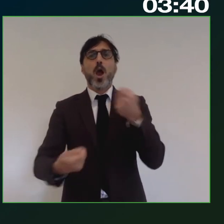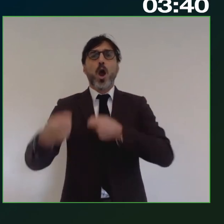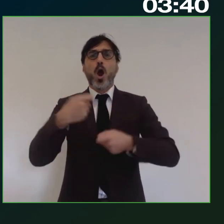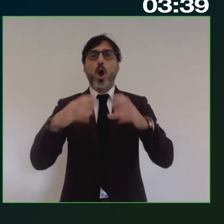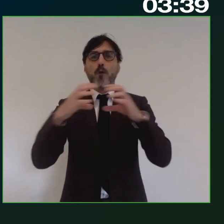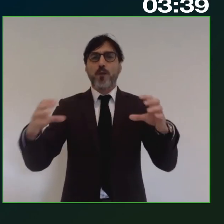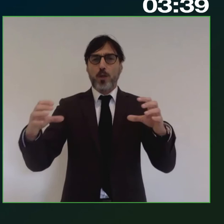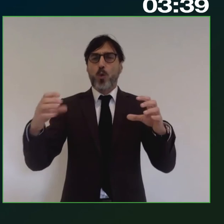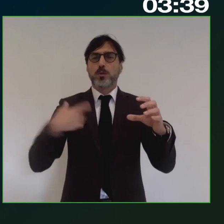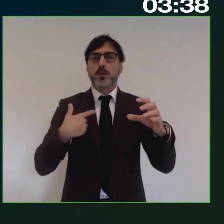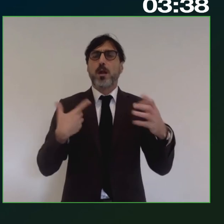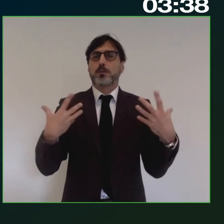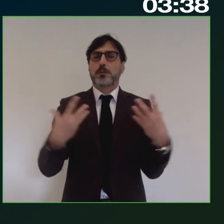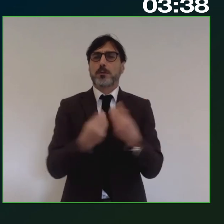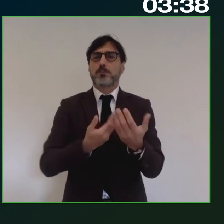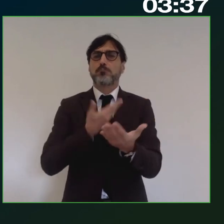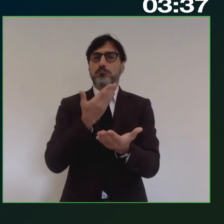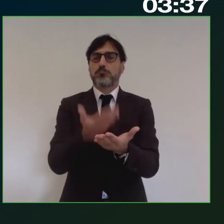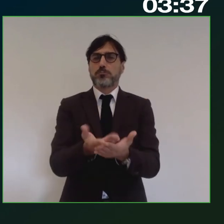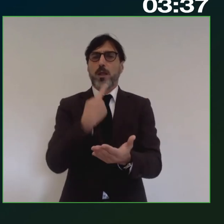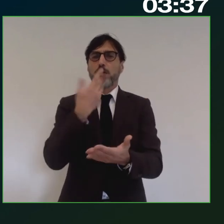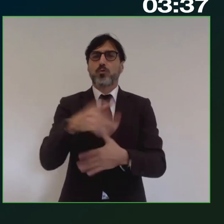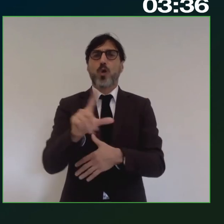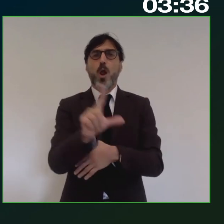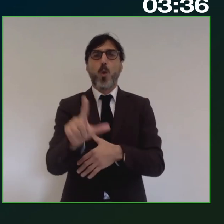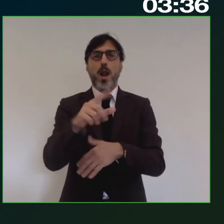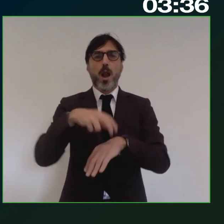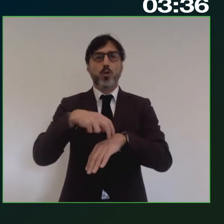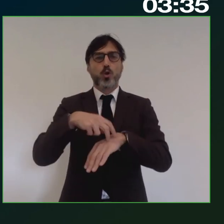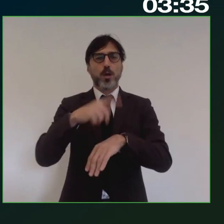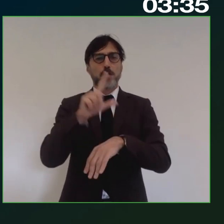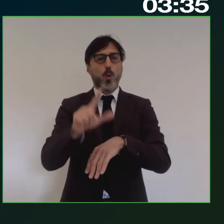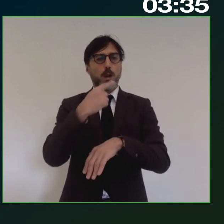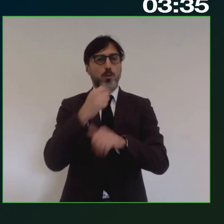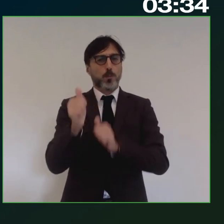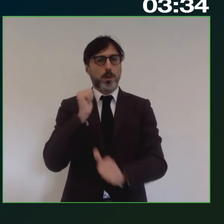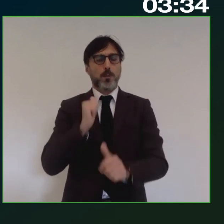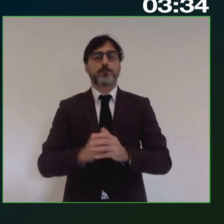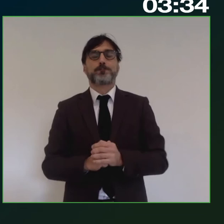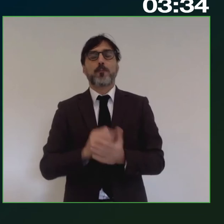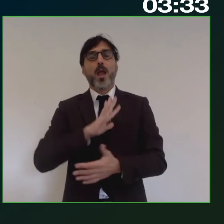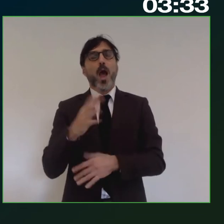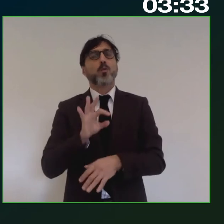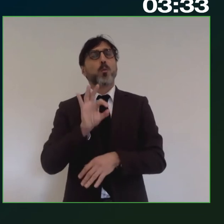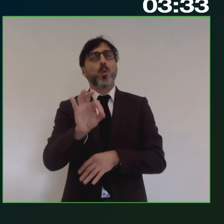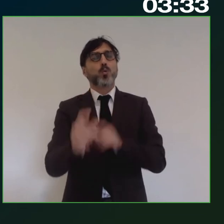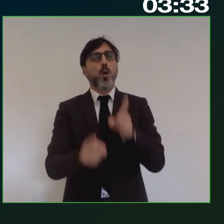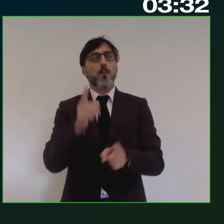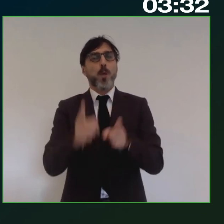nel precedente intervento. L'altro nodo politico credo